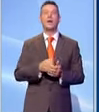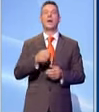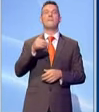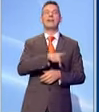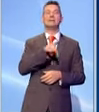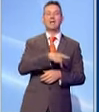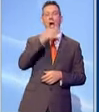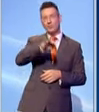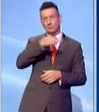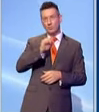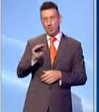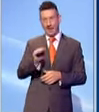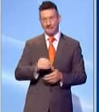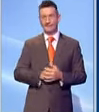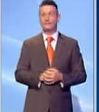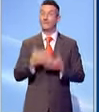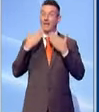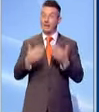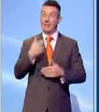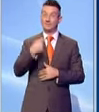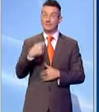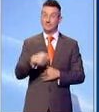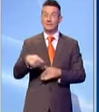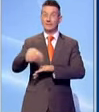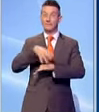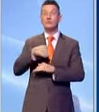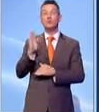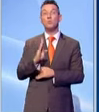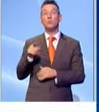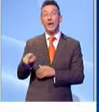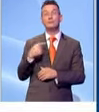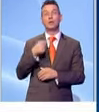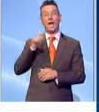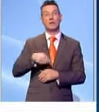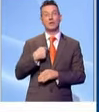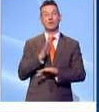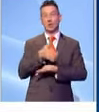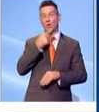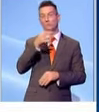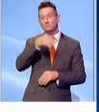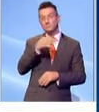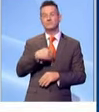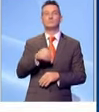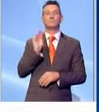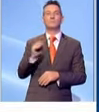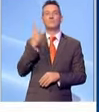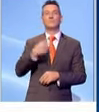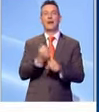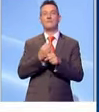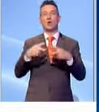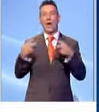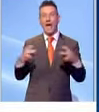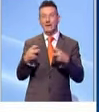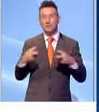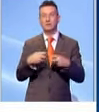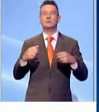A lei onorevole Prestigiacomo. Grazie Presidente. Ministro Brunetta, intervengo anch'io sulla materia del lavoro agile, dello smart